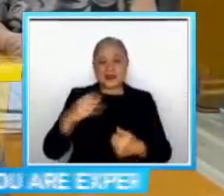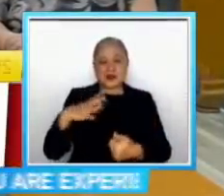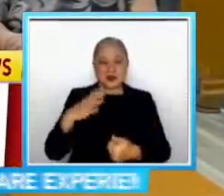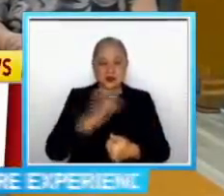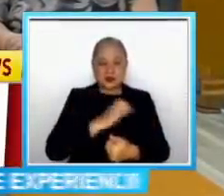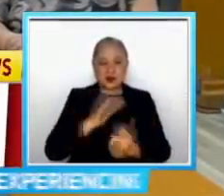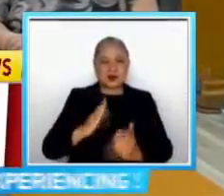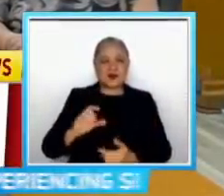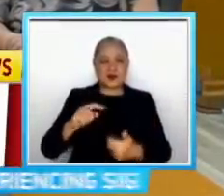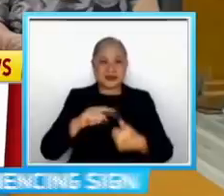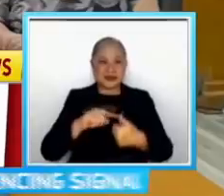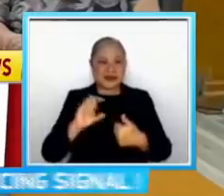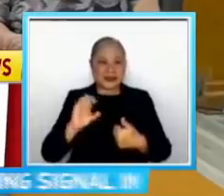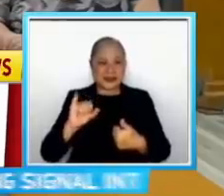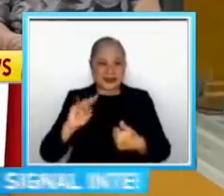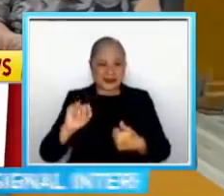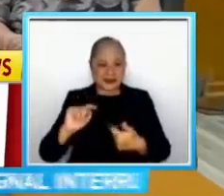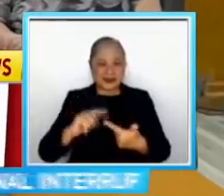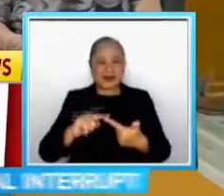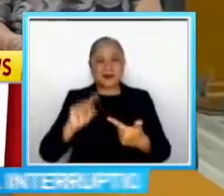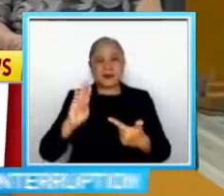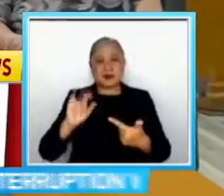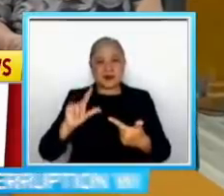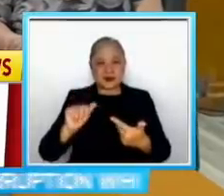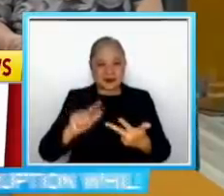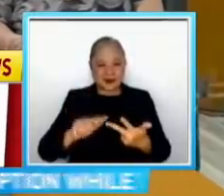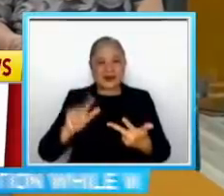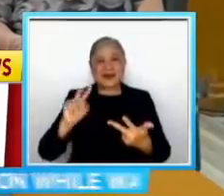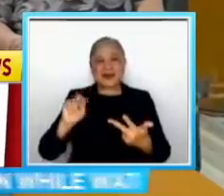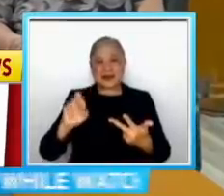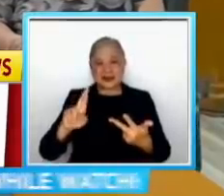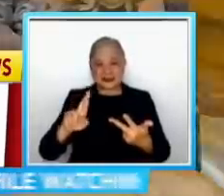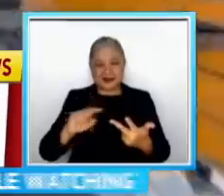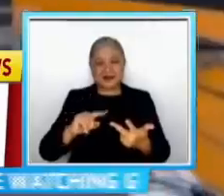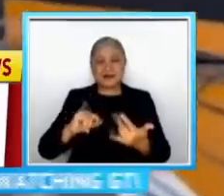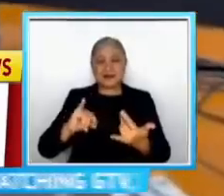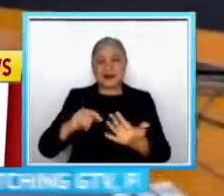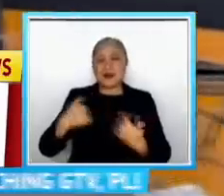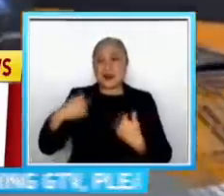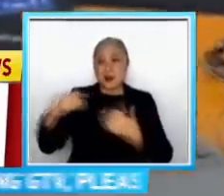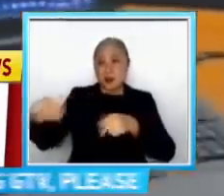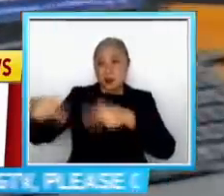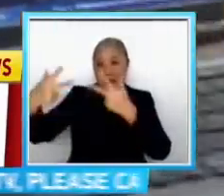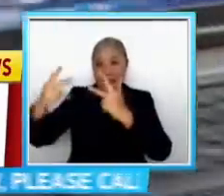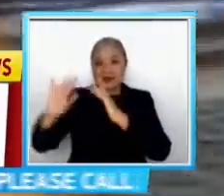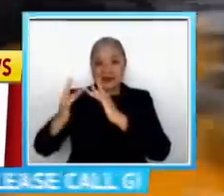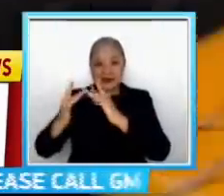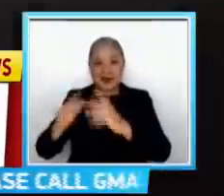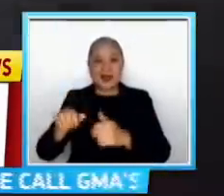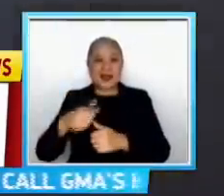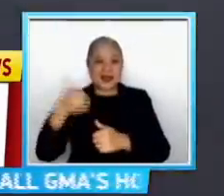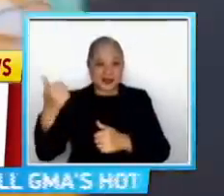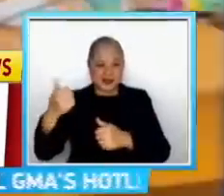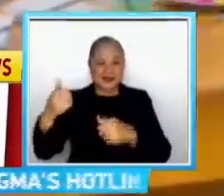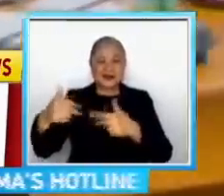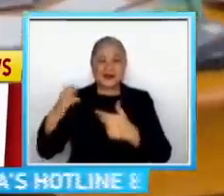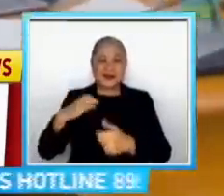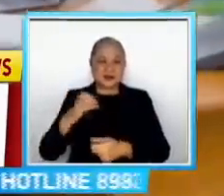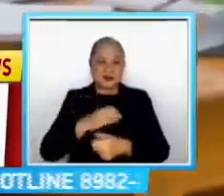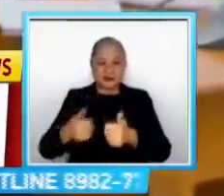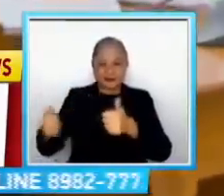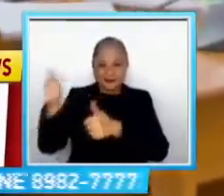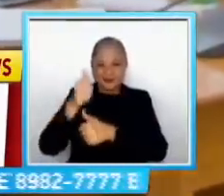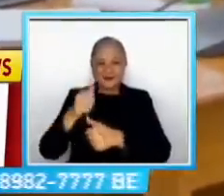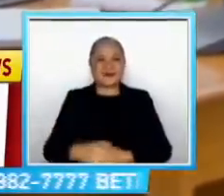Amy Ferrolino, Ray Bulay at Amy Neri Online naman si na-chairman Saidamin Pangarungan at Commissioner George Garcia Ayon kay